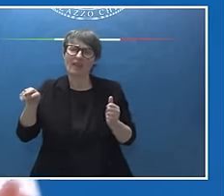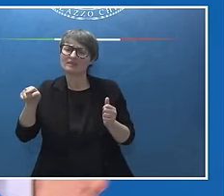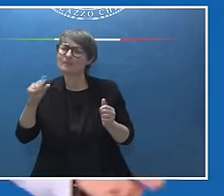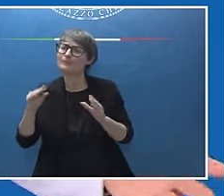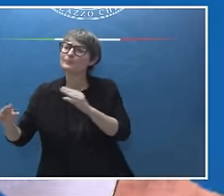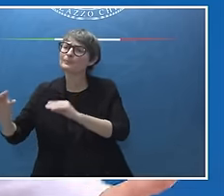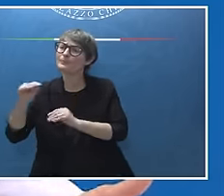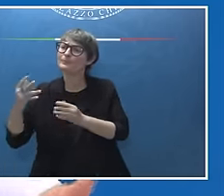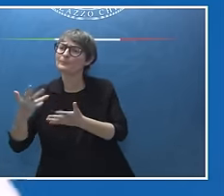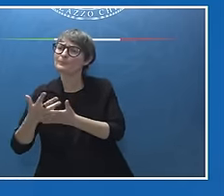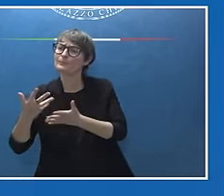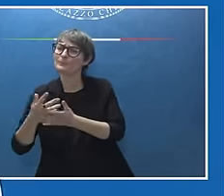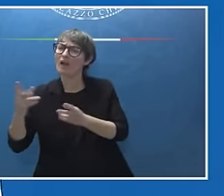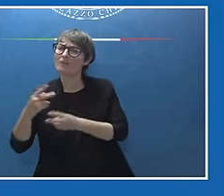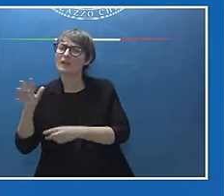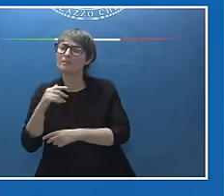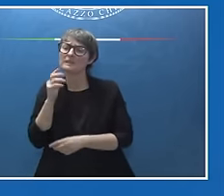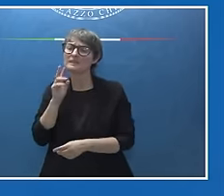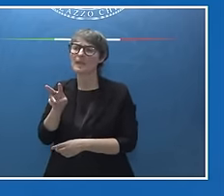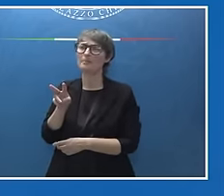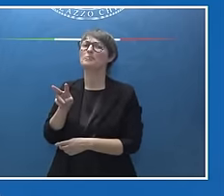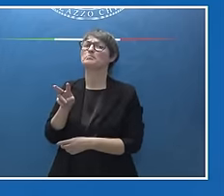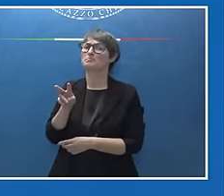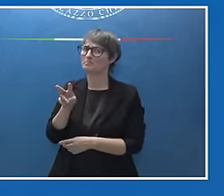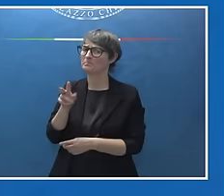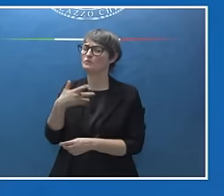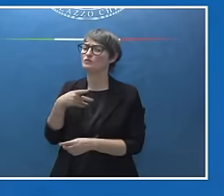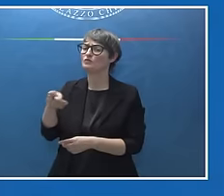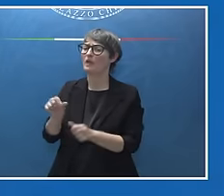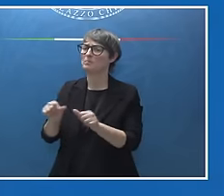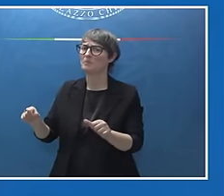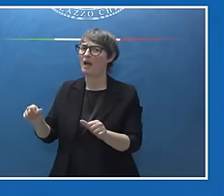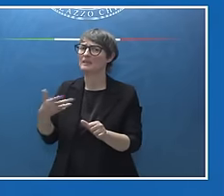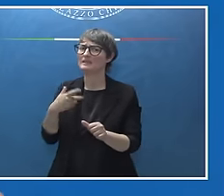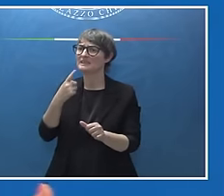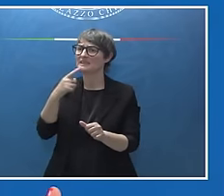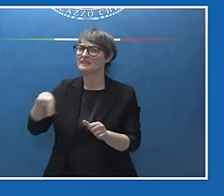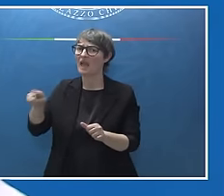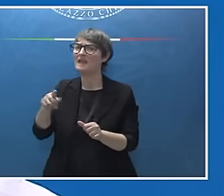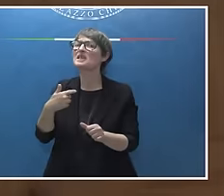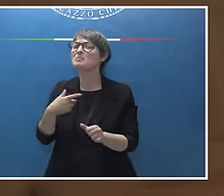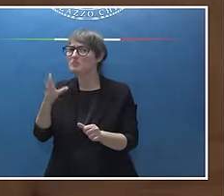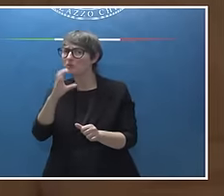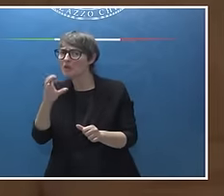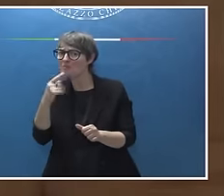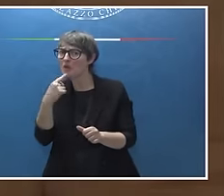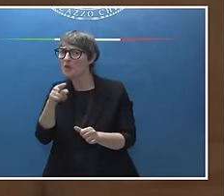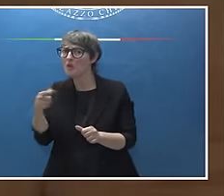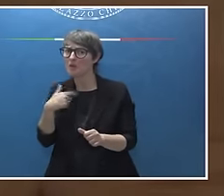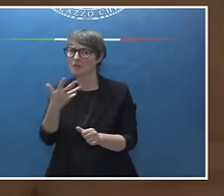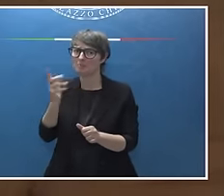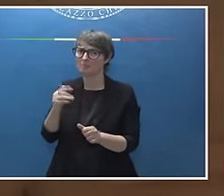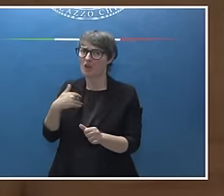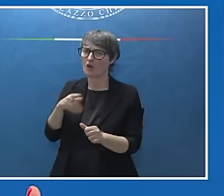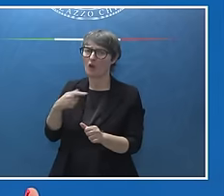animato, senza ragione, da diversi presunti osservatori. Le ricordo che il governo italiano non ha